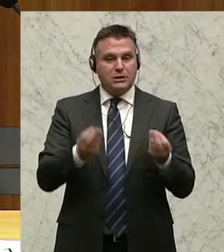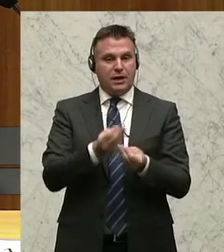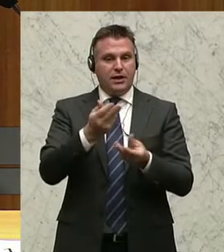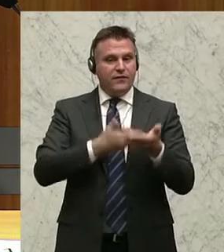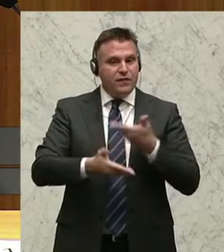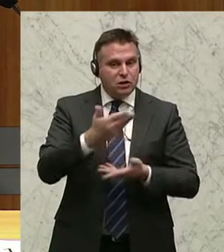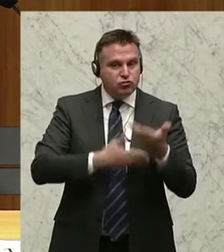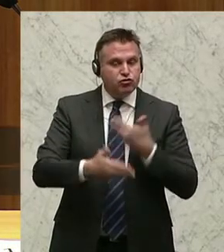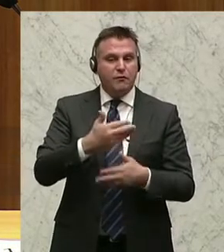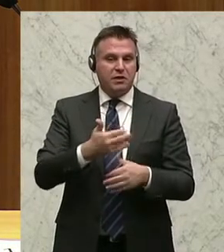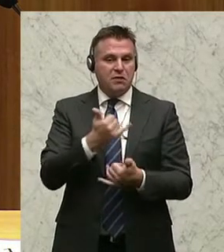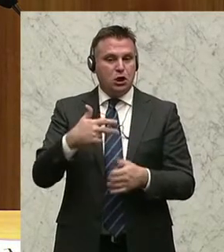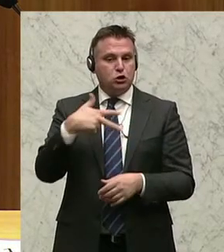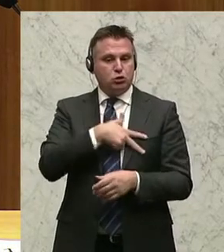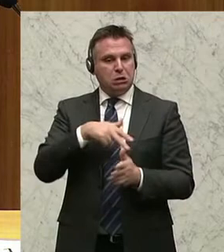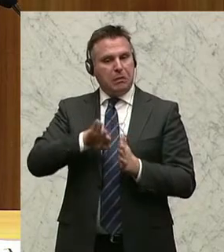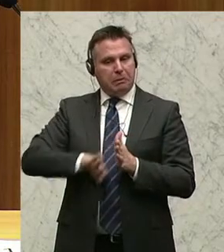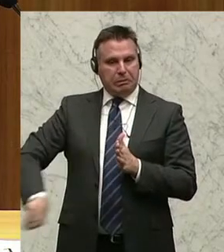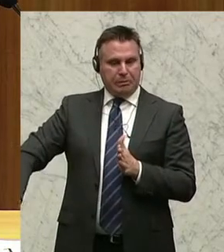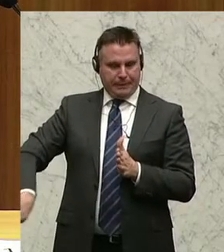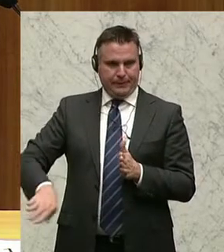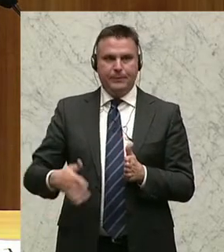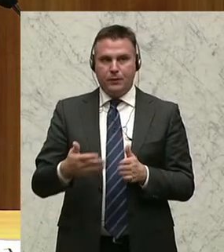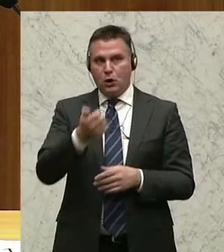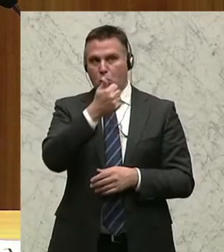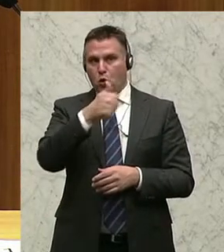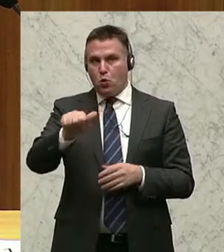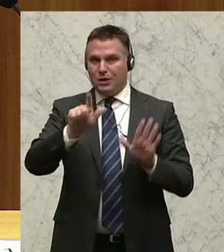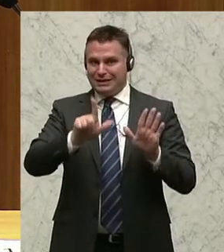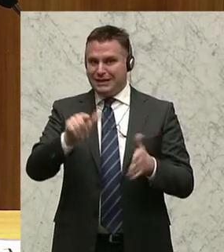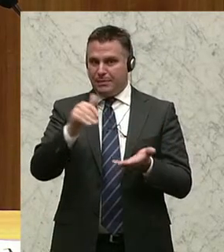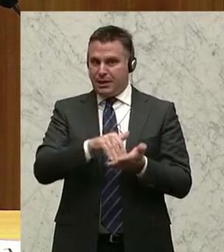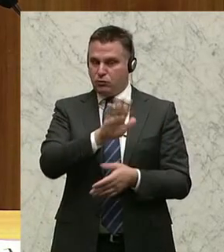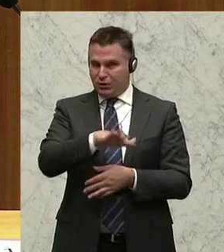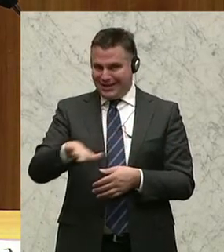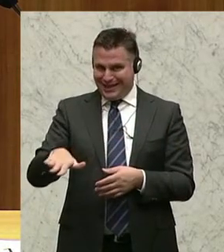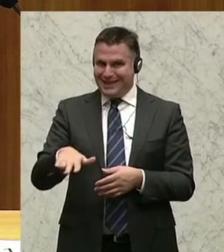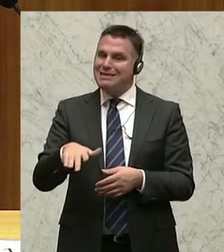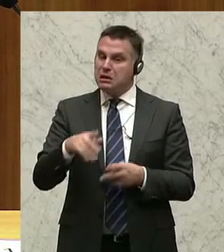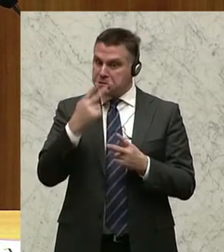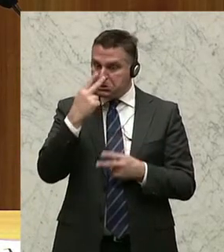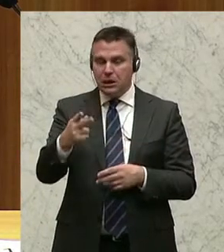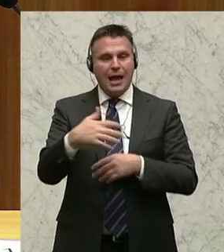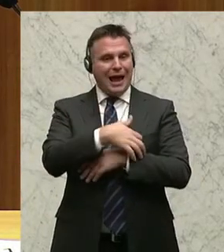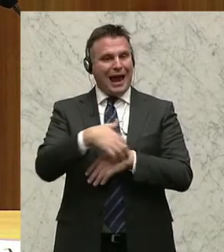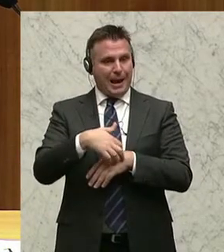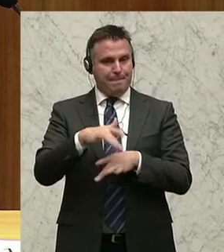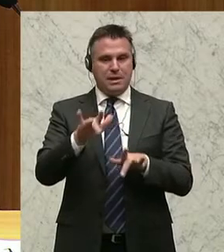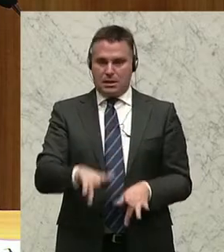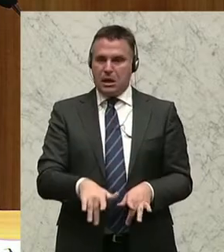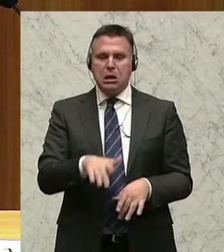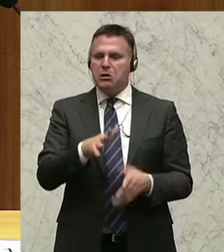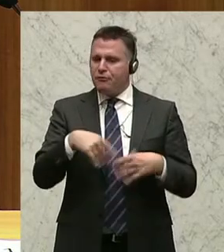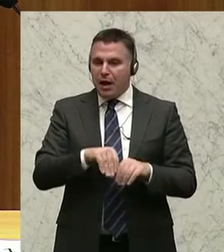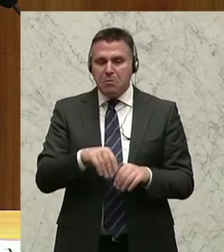sozial ausgegrenzt zu werden. 107.000 Kinder gelten als erheblich arm, ihre Familien haben